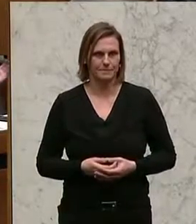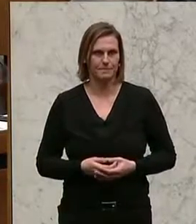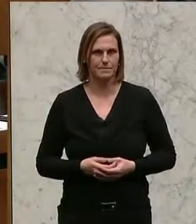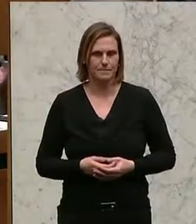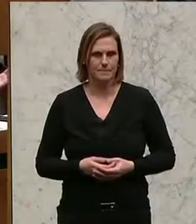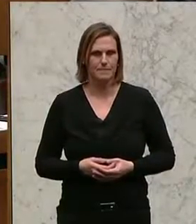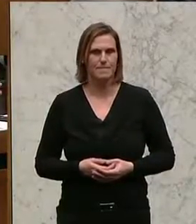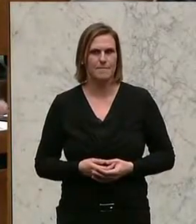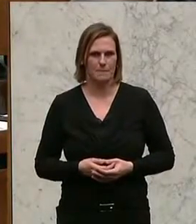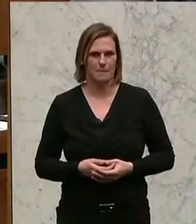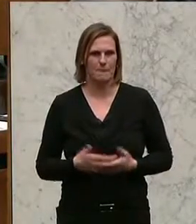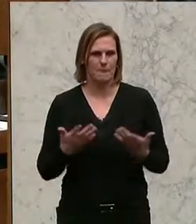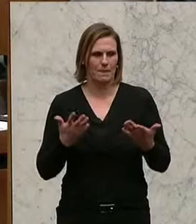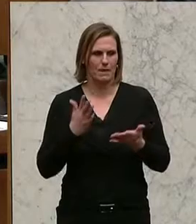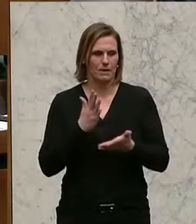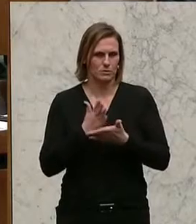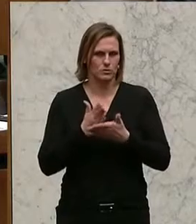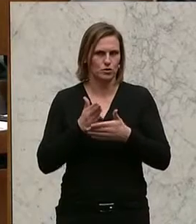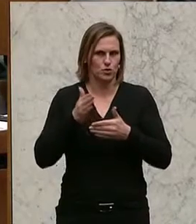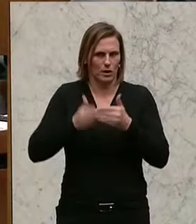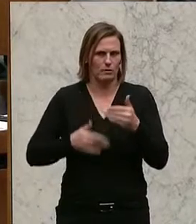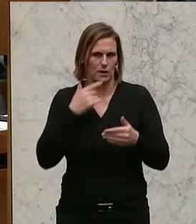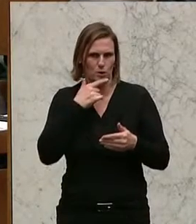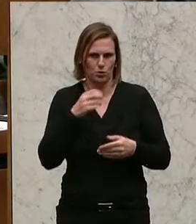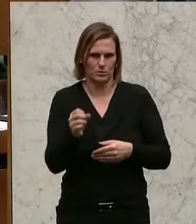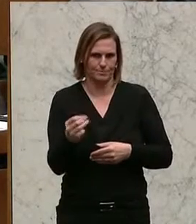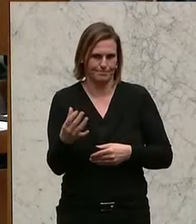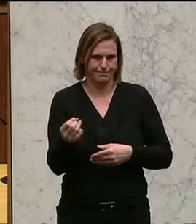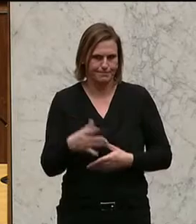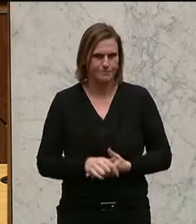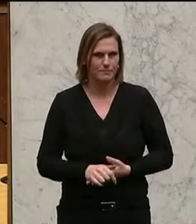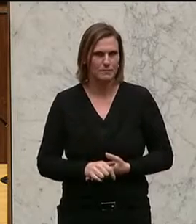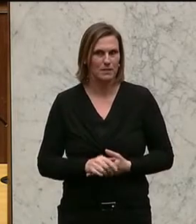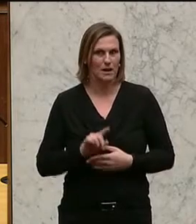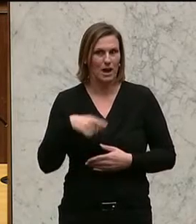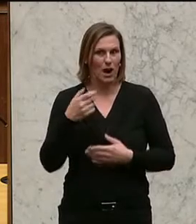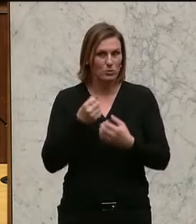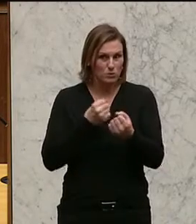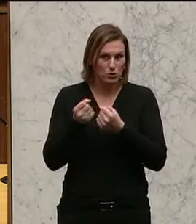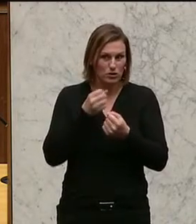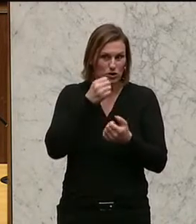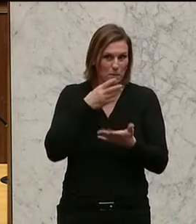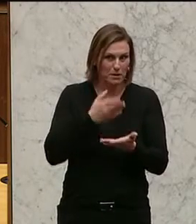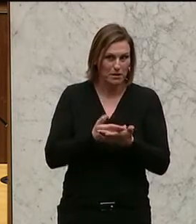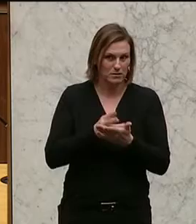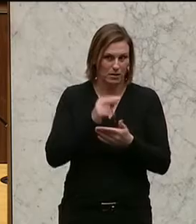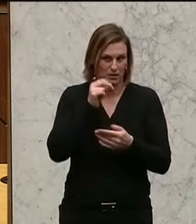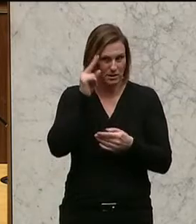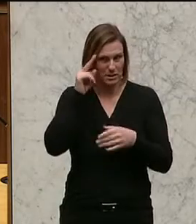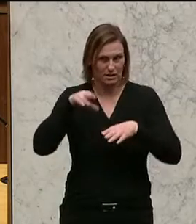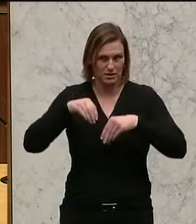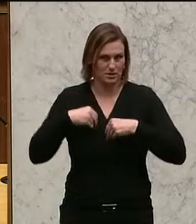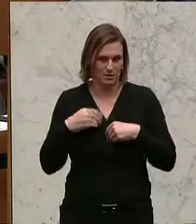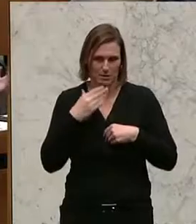Deswegen, und damit komme ich schon zum Ende, es ist rot, können wir diesen außenpolitischen Bericht nicht zur Kenntnis nehmen.